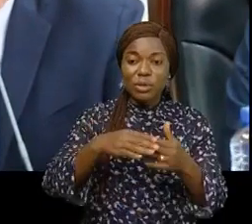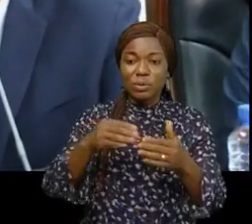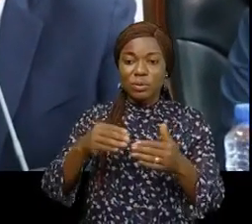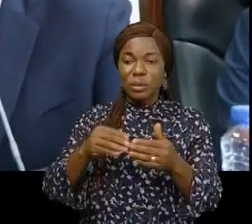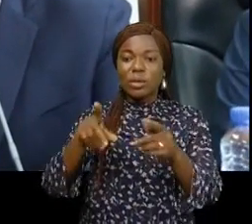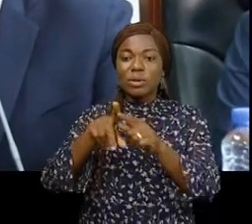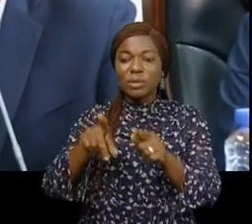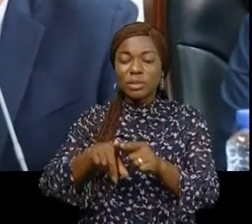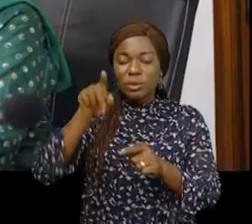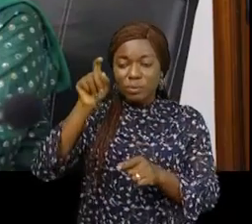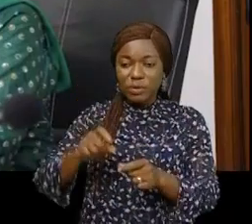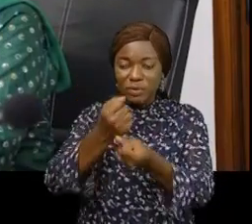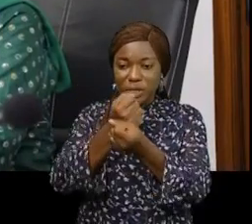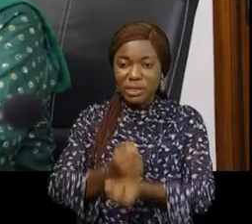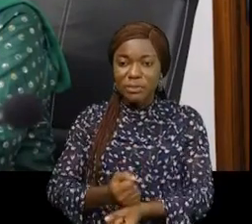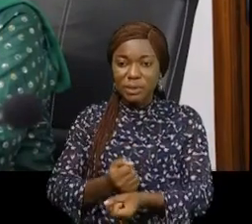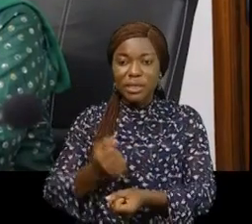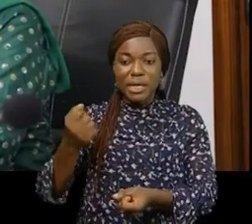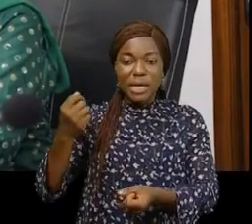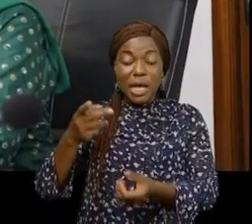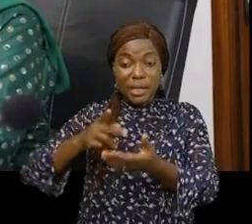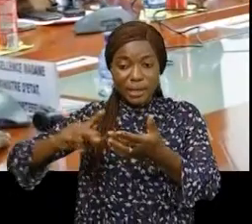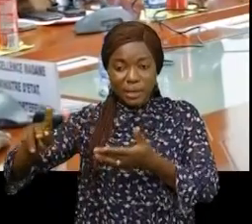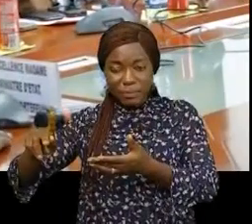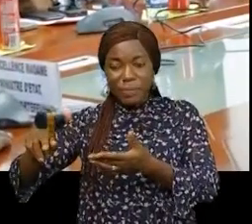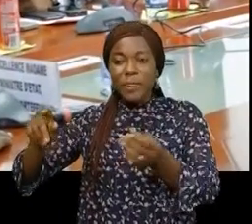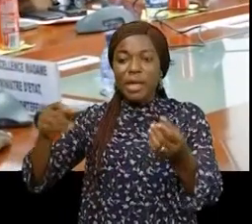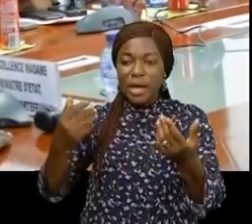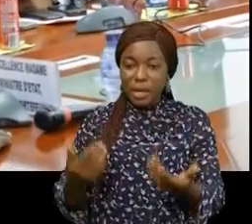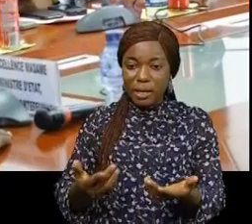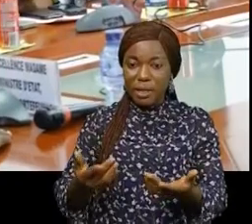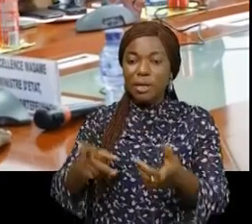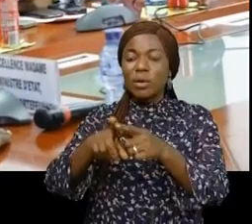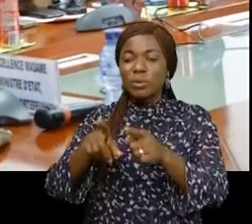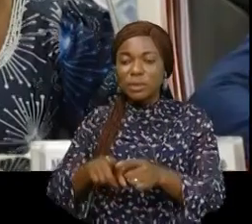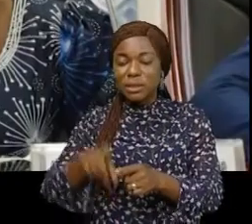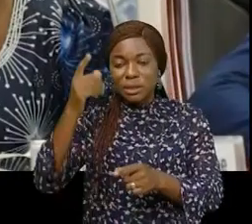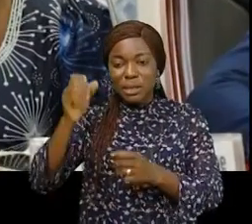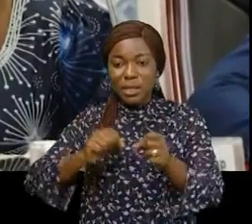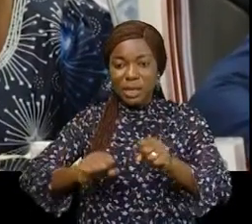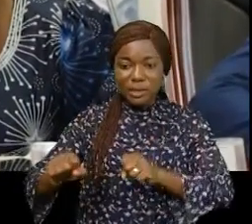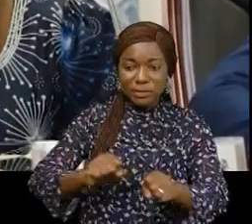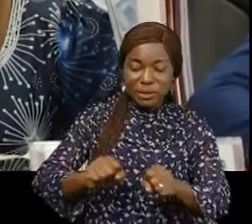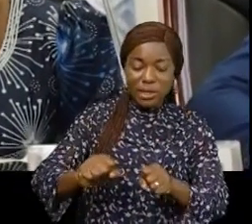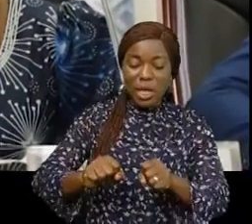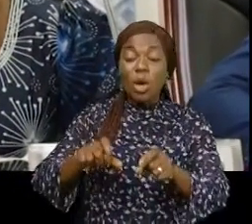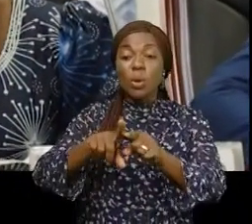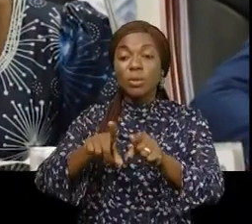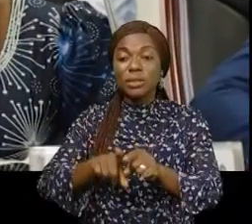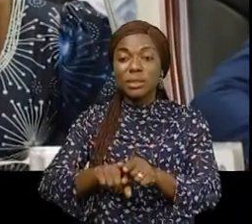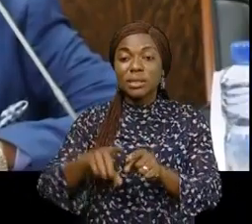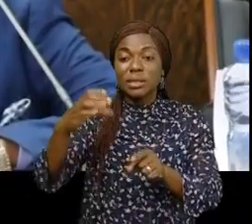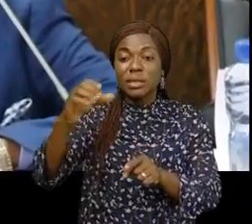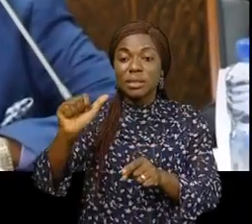il faudrait respecter certaines étapes. La collecte de données afin d'évaluer les niveaux d'activité menés jusque là par CADECO